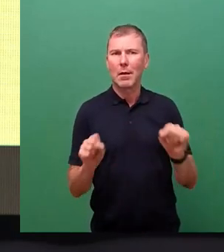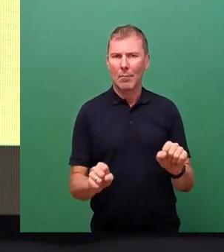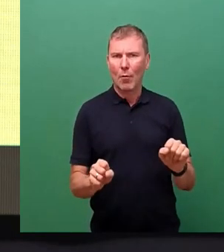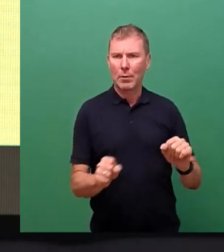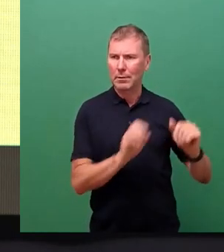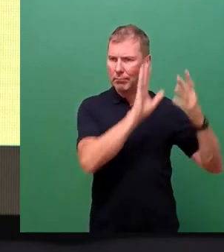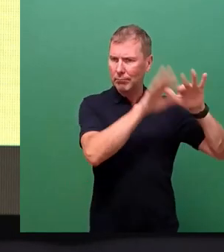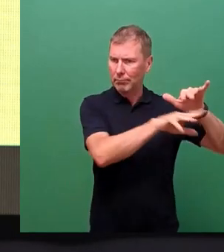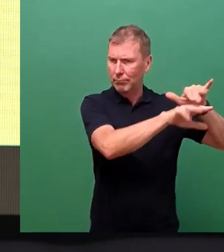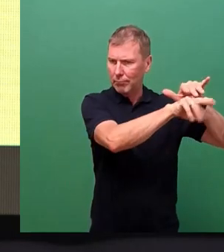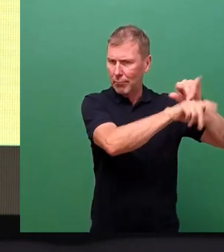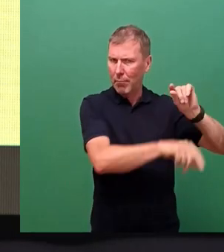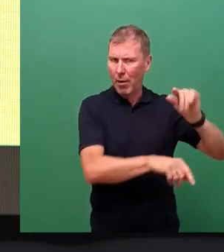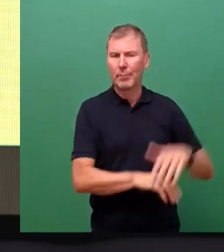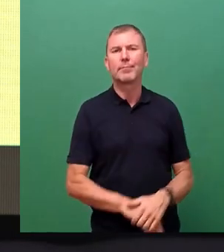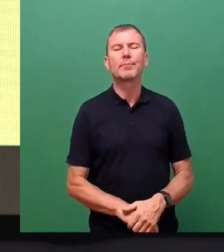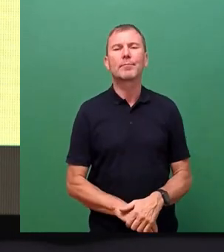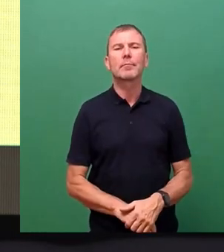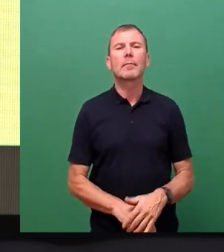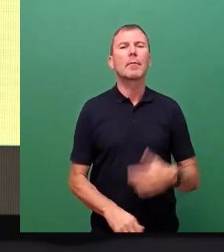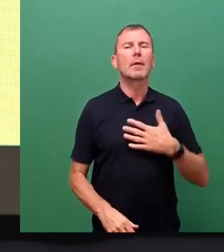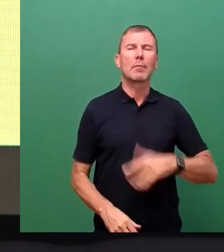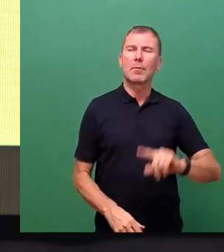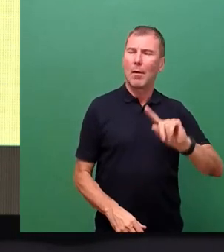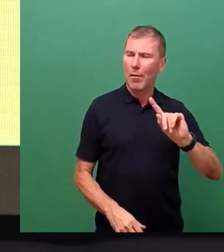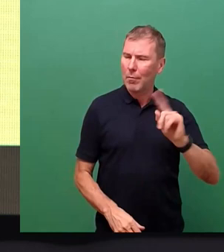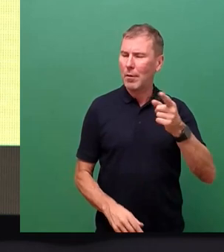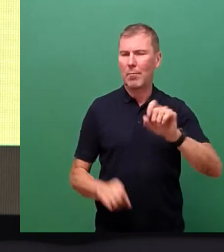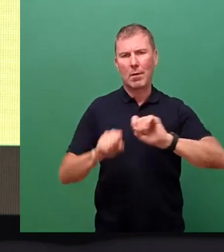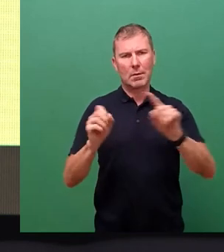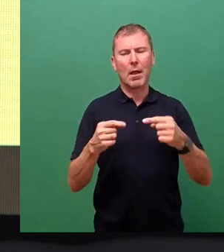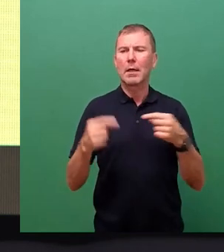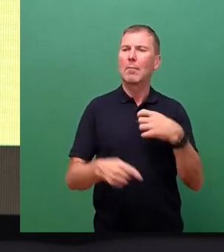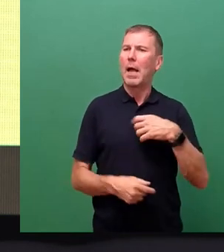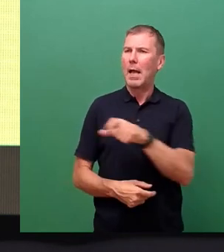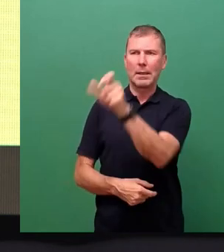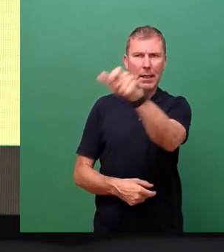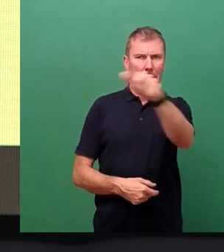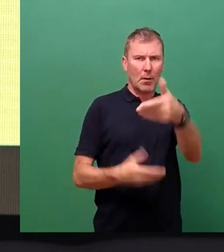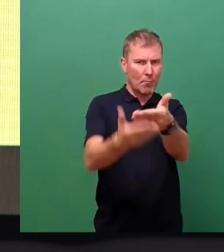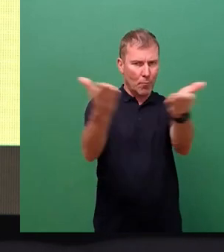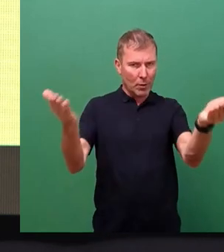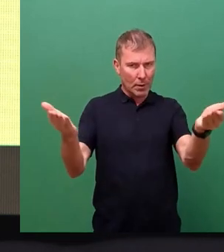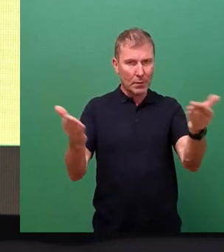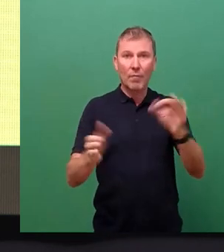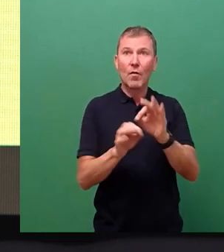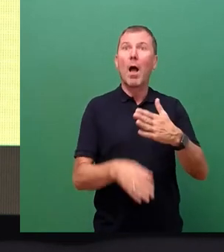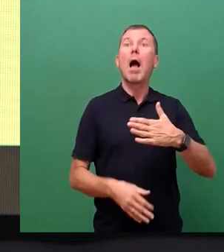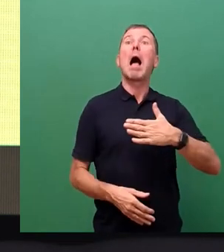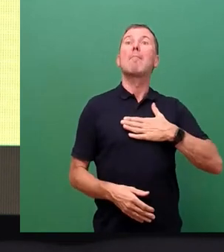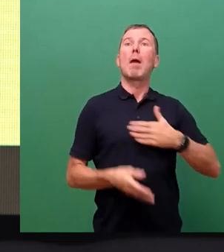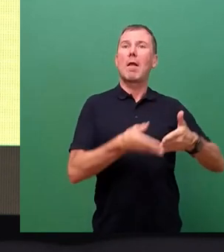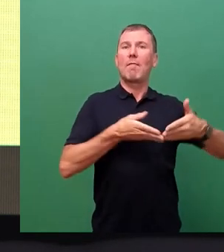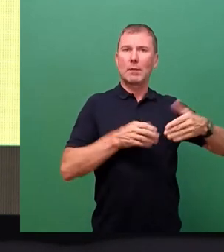Ich darf hier nochmals und ganz deutlich gegenüber den Dresdnerinnen und Dresdnern für meine Fraktion erklären, dass wir